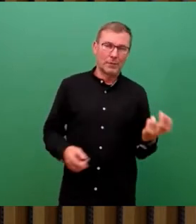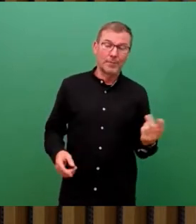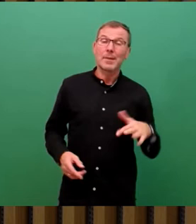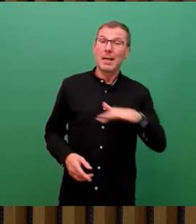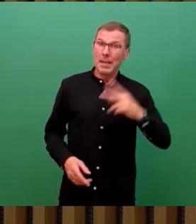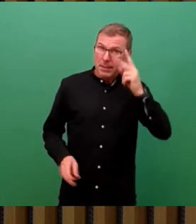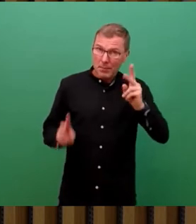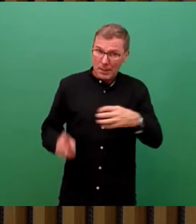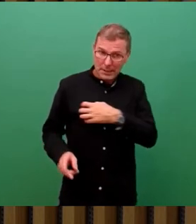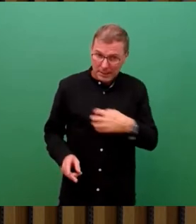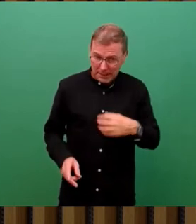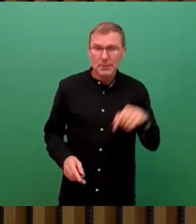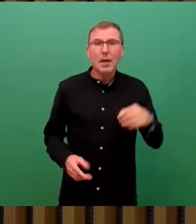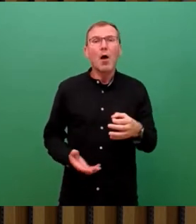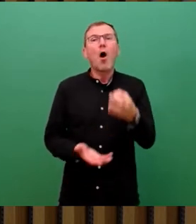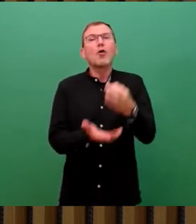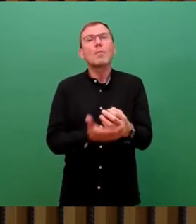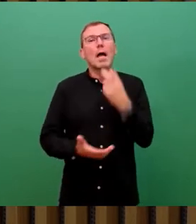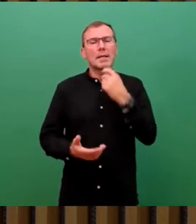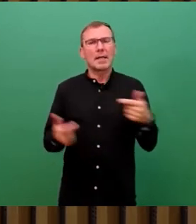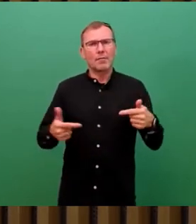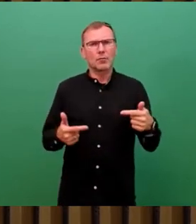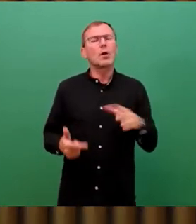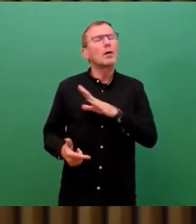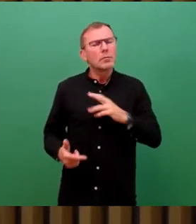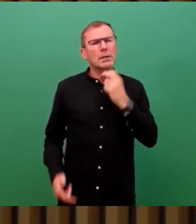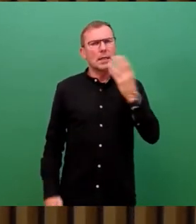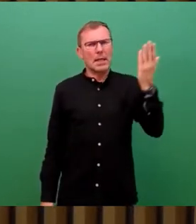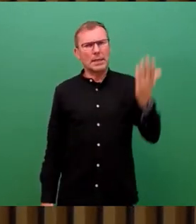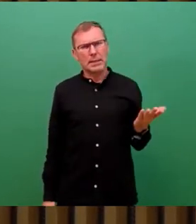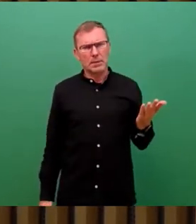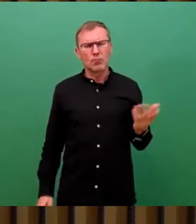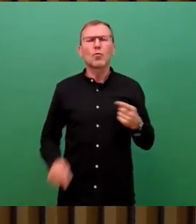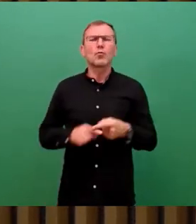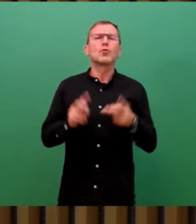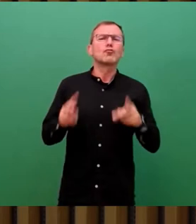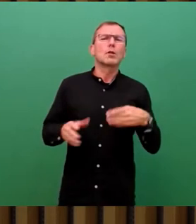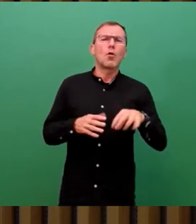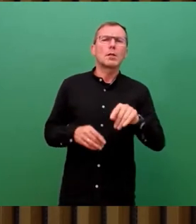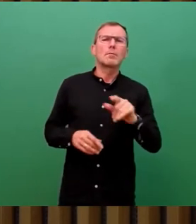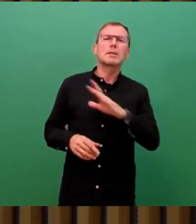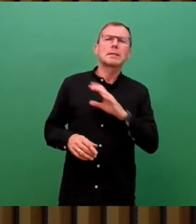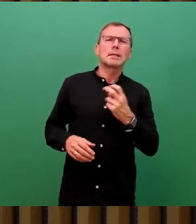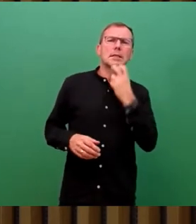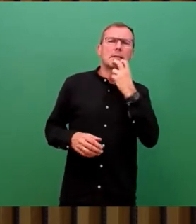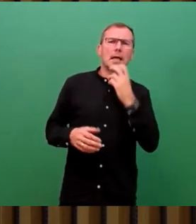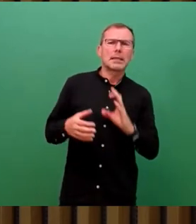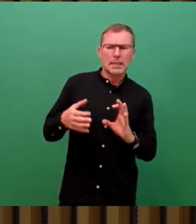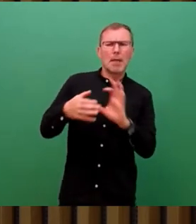über einen kommunalen Energieversorger, die Sachsenenergie, beziehungsweise ist über städtische Unternehmen an der Sachsenenergie weit überwiegend mehrheitlich beteiligt.